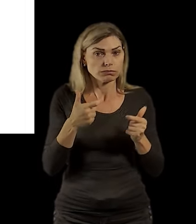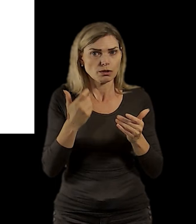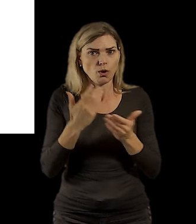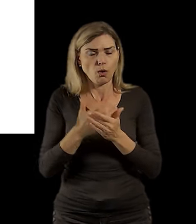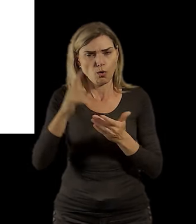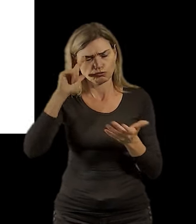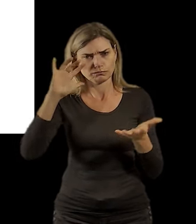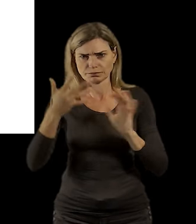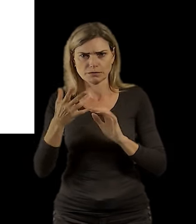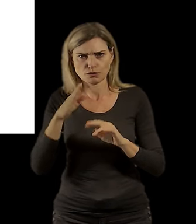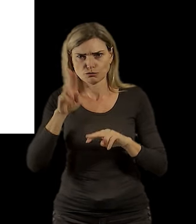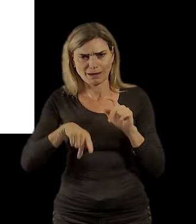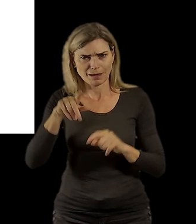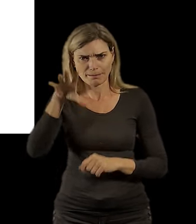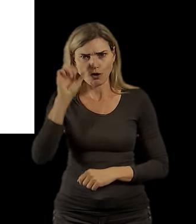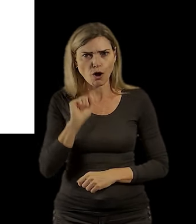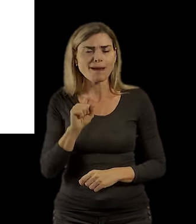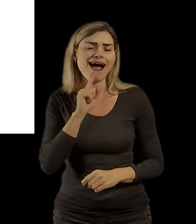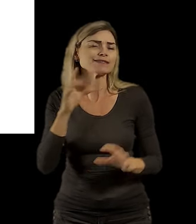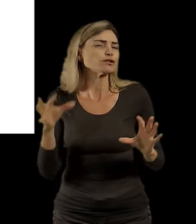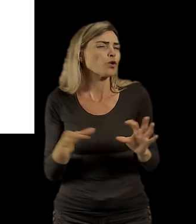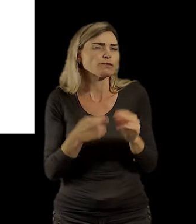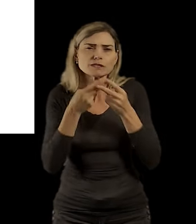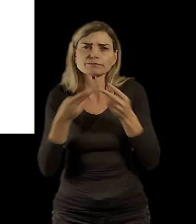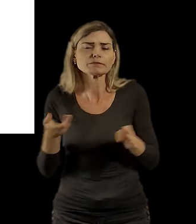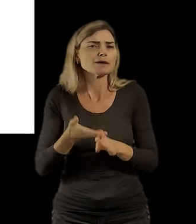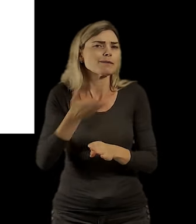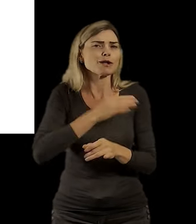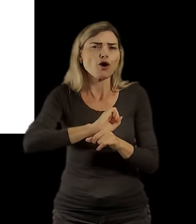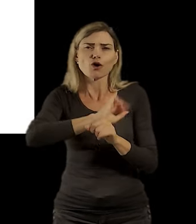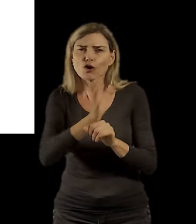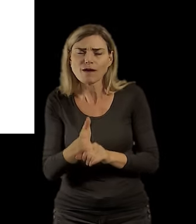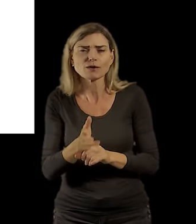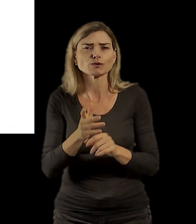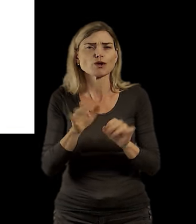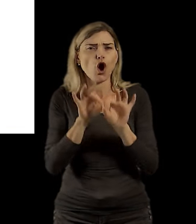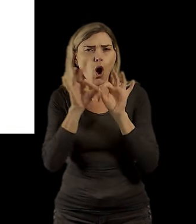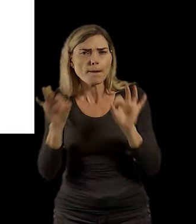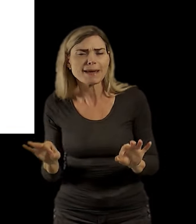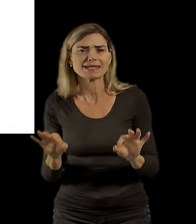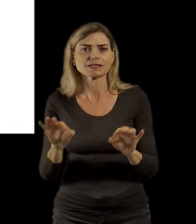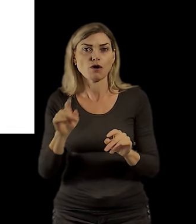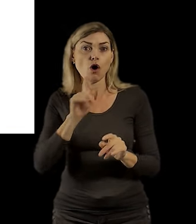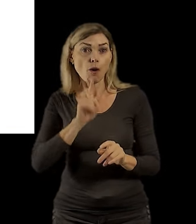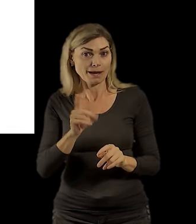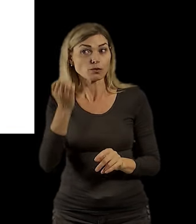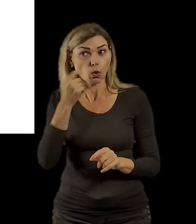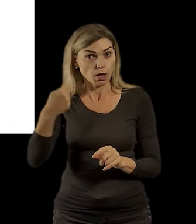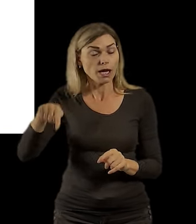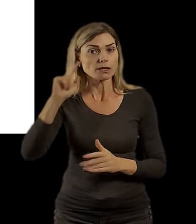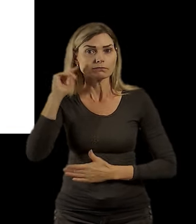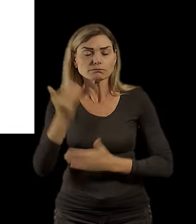v době covidu, kdy tady byly nějaké lockdowny a skutečně se objevily nějaké demonstrace, které,